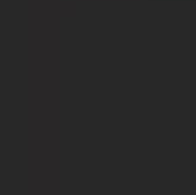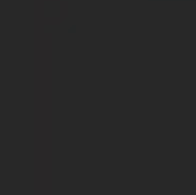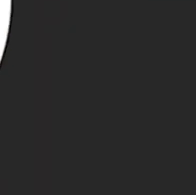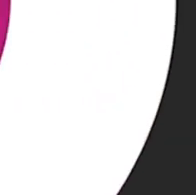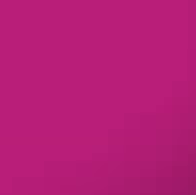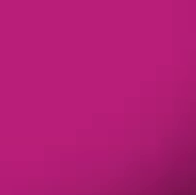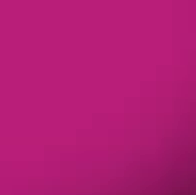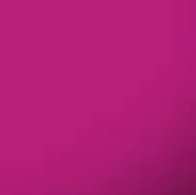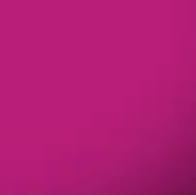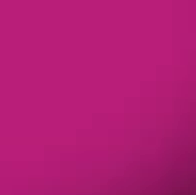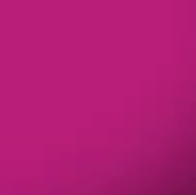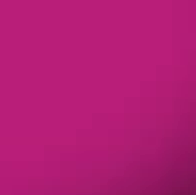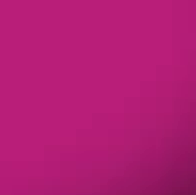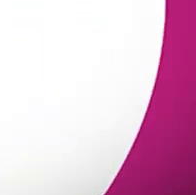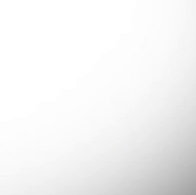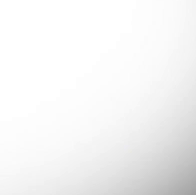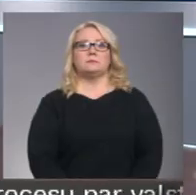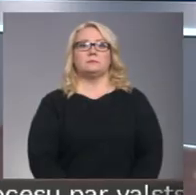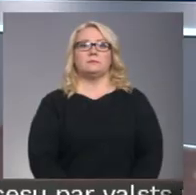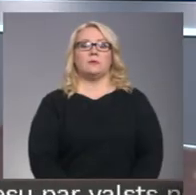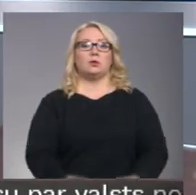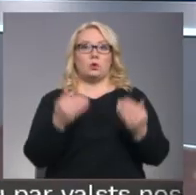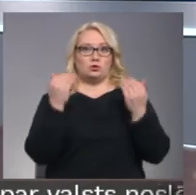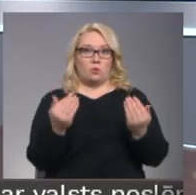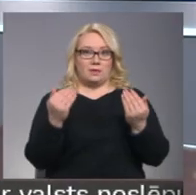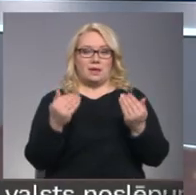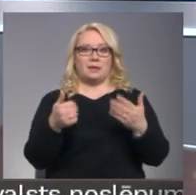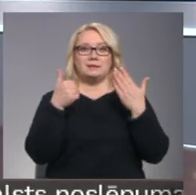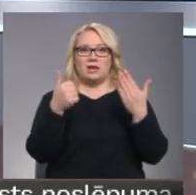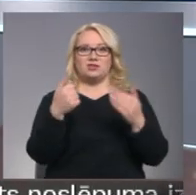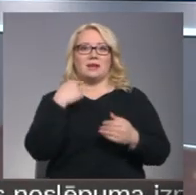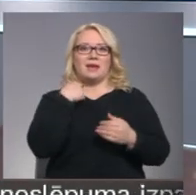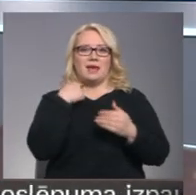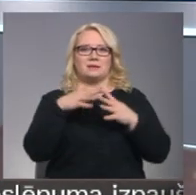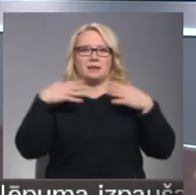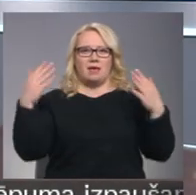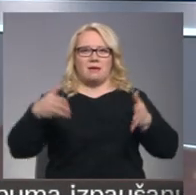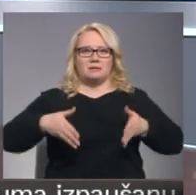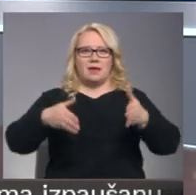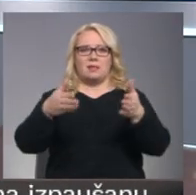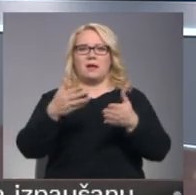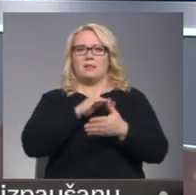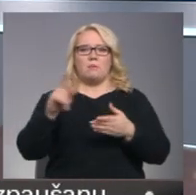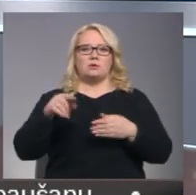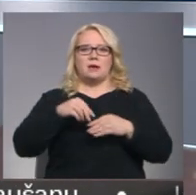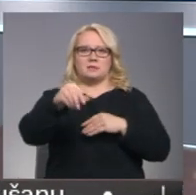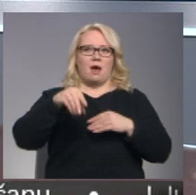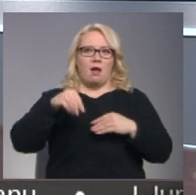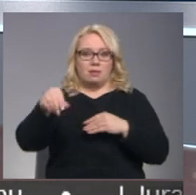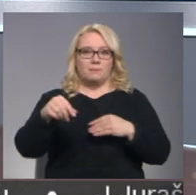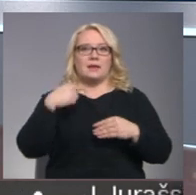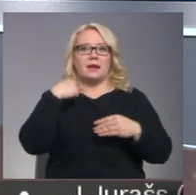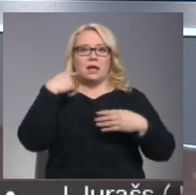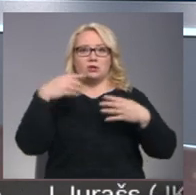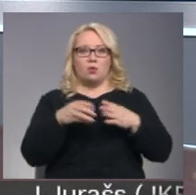Re, visi ēters ir te! No šodienas sešas Rīgas maģistrālās ielas netiek aizētas ar sāli.